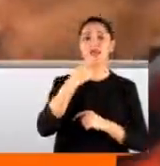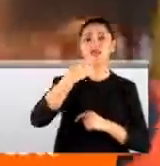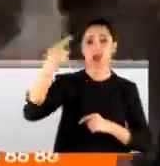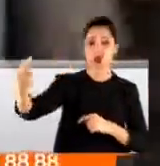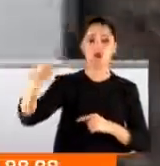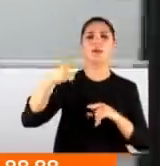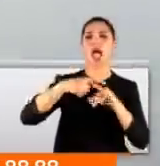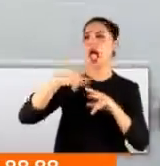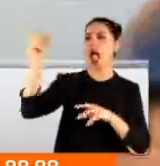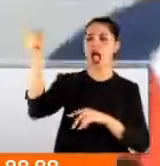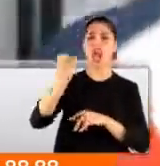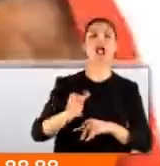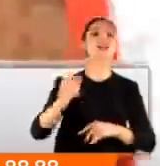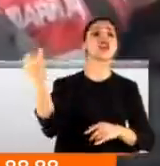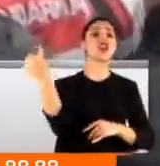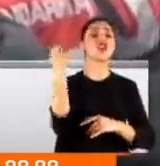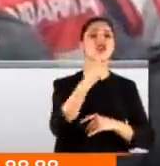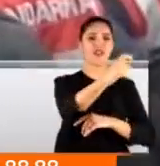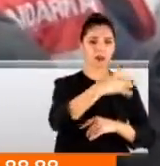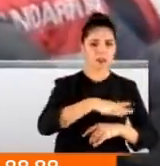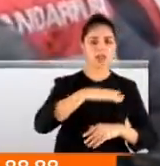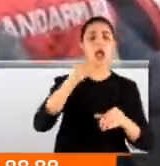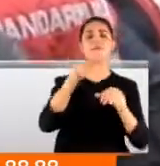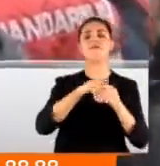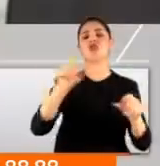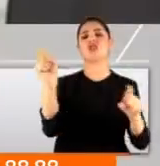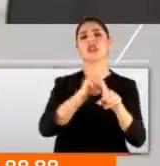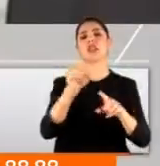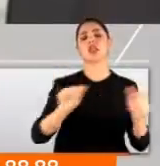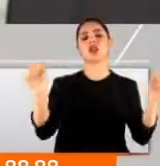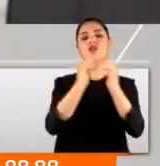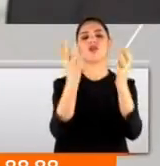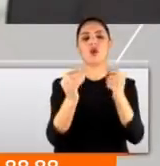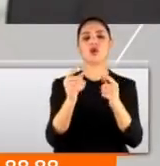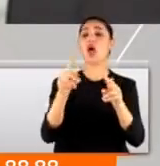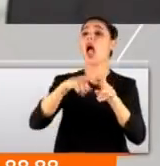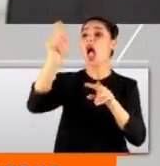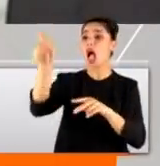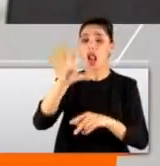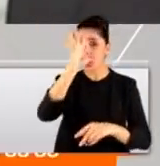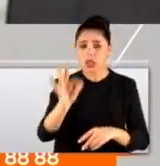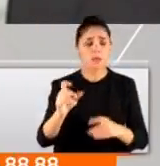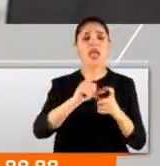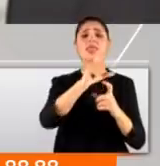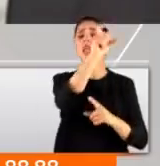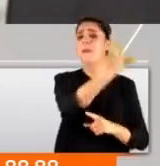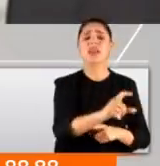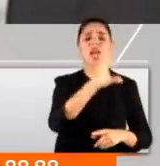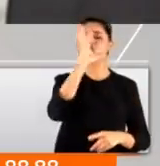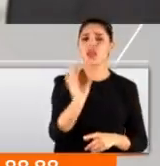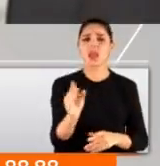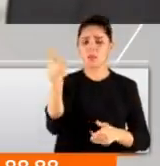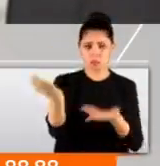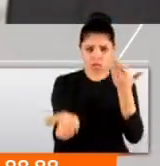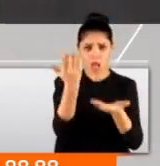Çakıcı'yla yanıt vermek isteyince mecliste tansiyon yükseldi. Çakıcı kim Demirtaş kim? Yani böyle bir